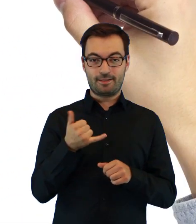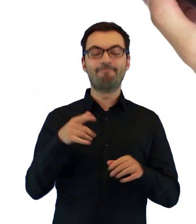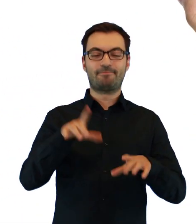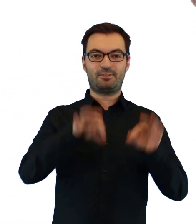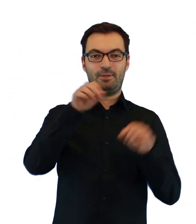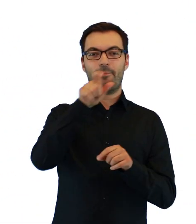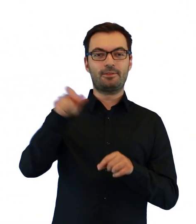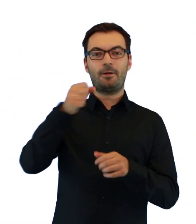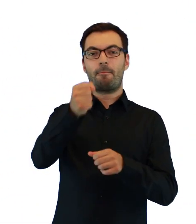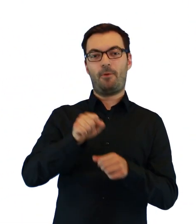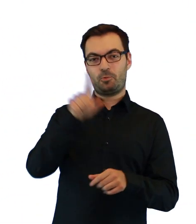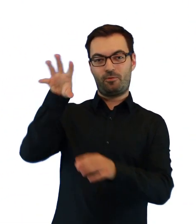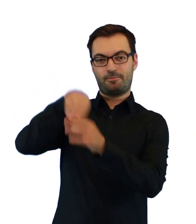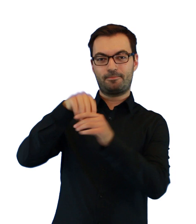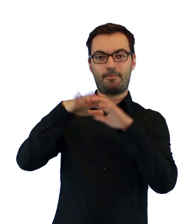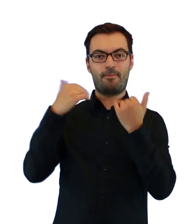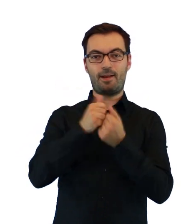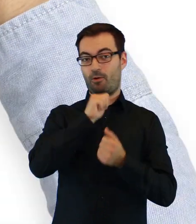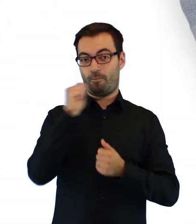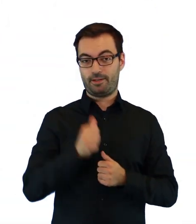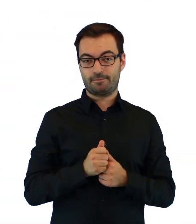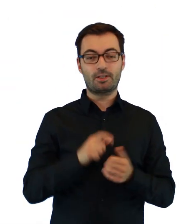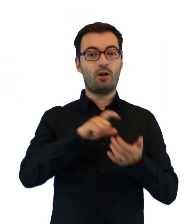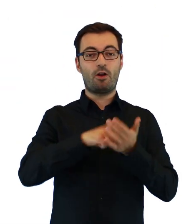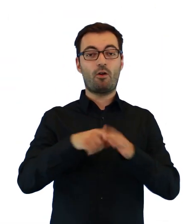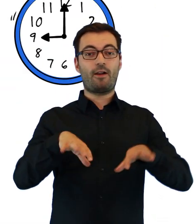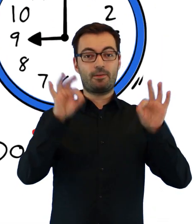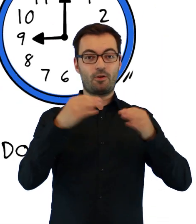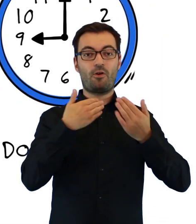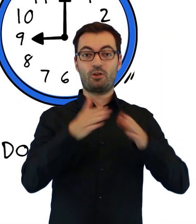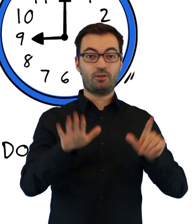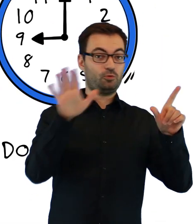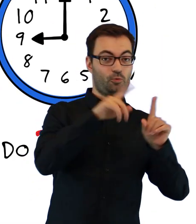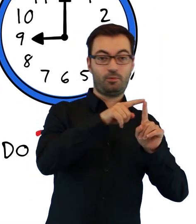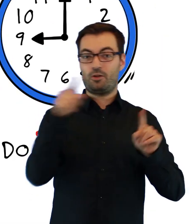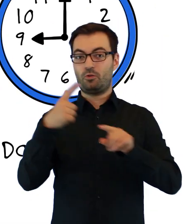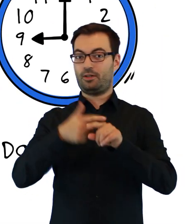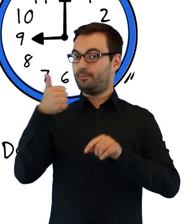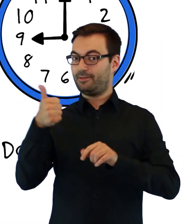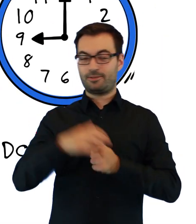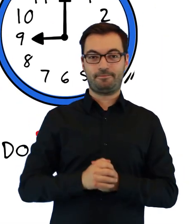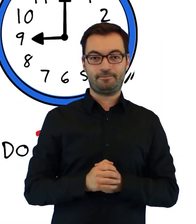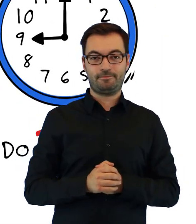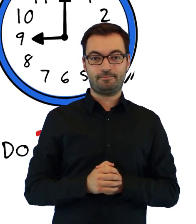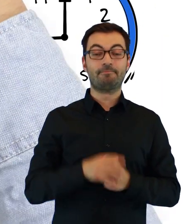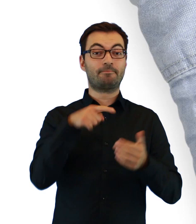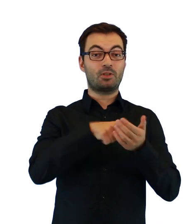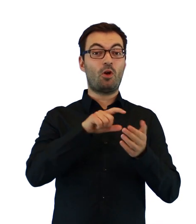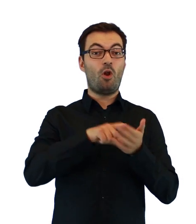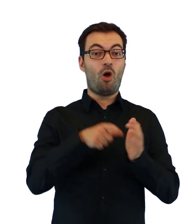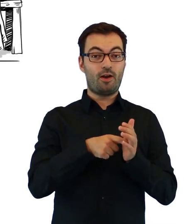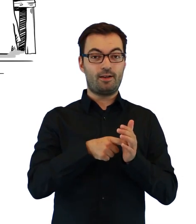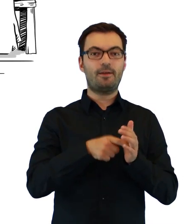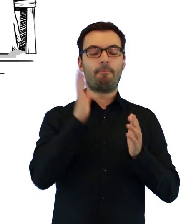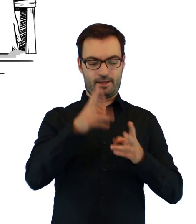maja wybieramy posłów do Parlamentu Europejskiego. Lokale wyborcze będą otwarte od 7 do 21. W